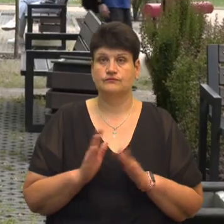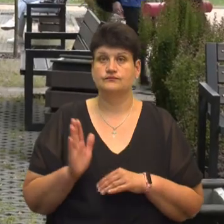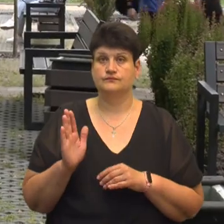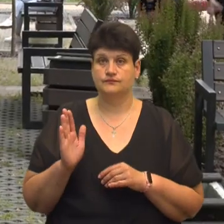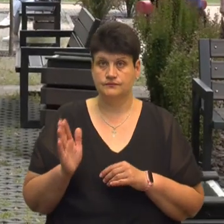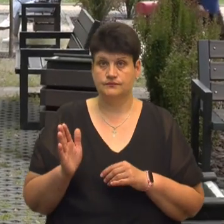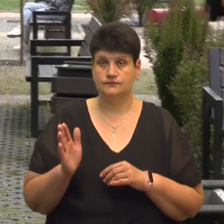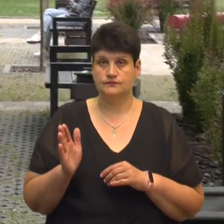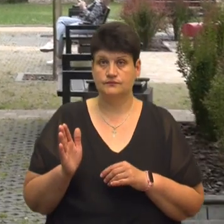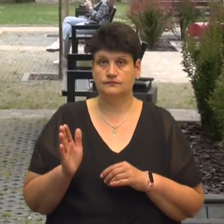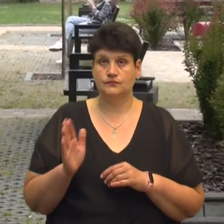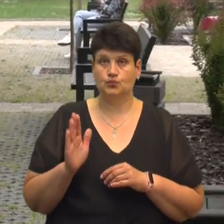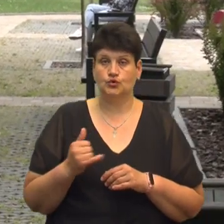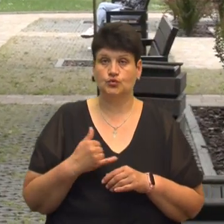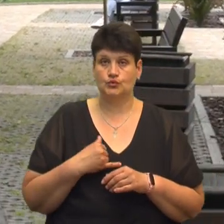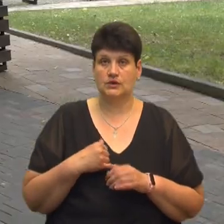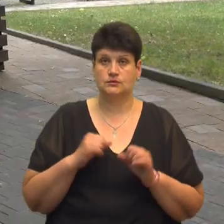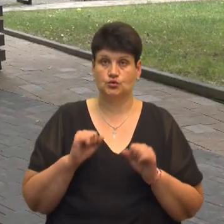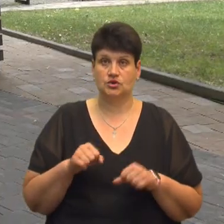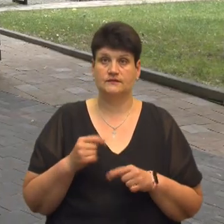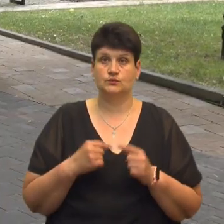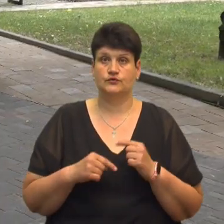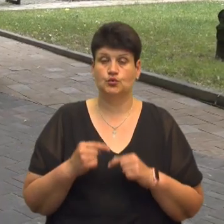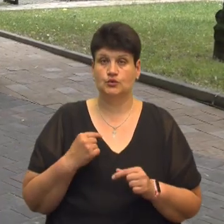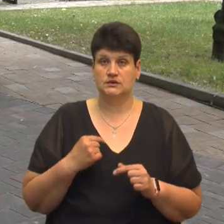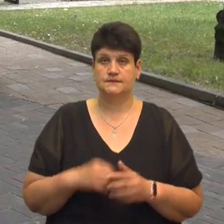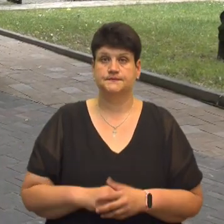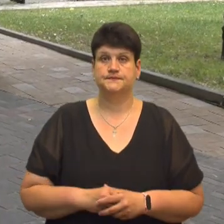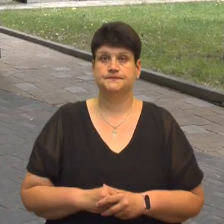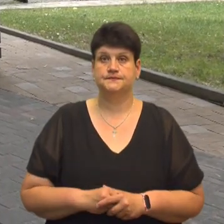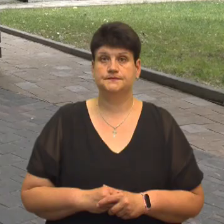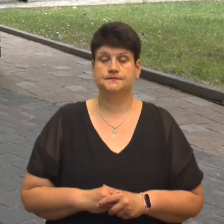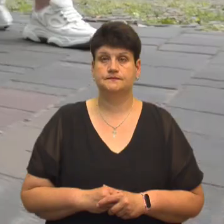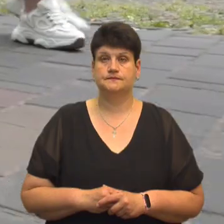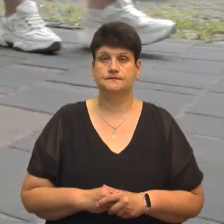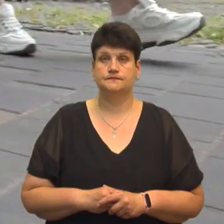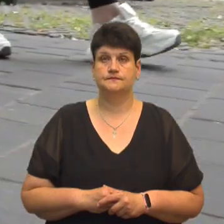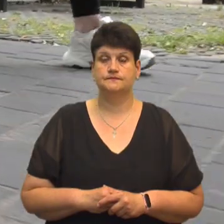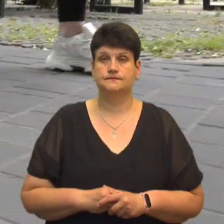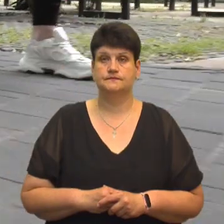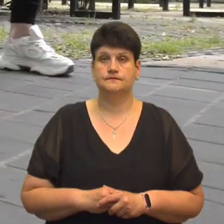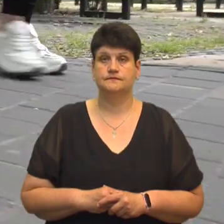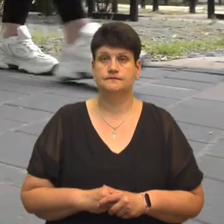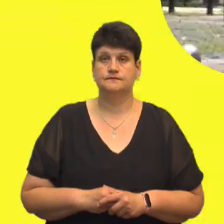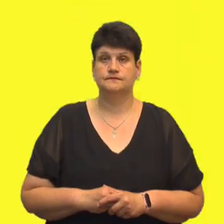буде в нас можливість повернутися. Людмила Пучкалець, Андрій Прокопів, Суспільне, Новини, Тернопіль.